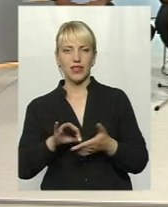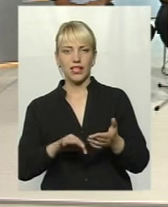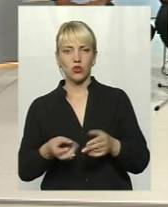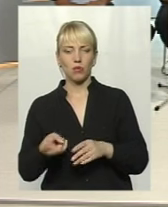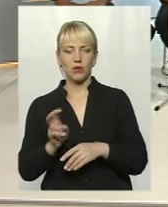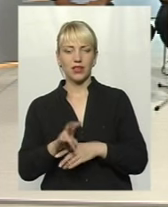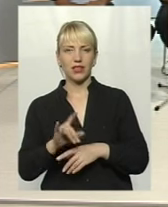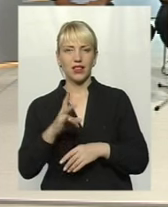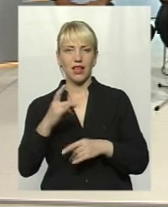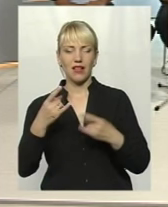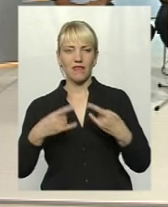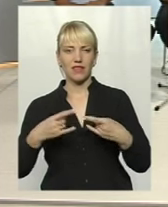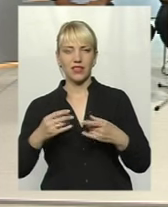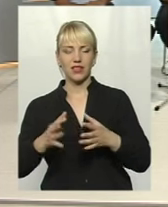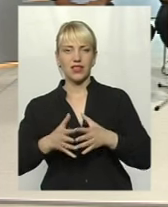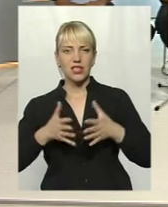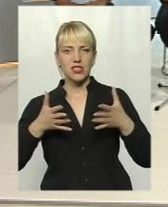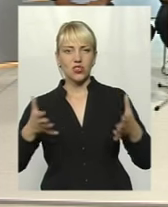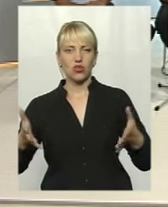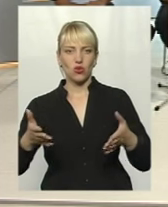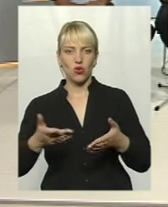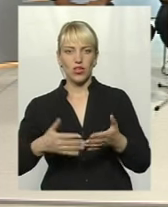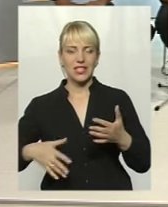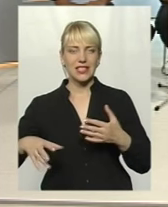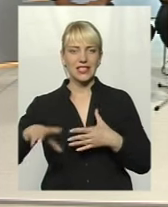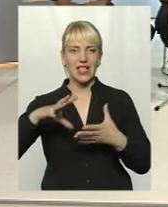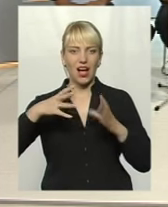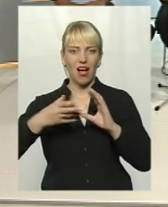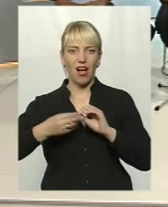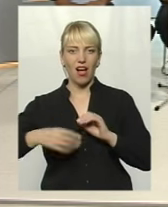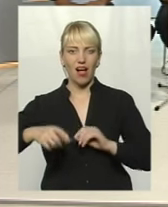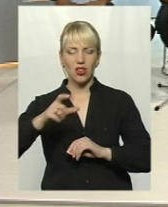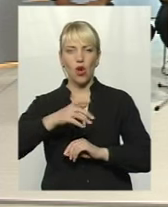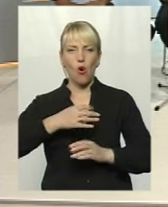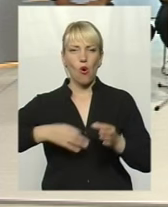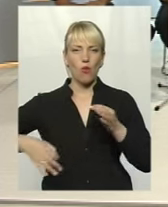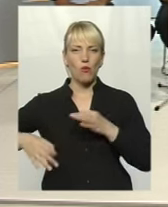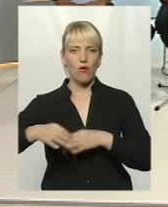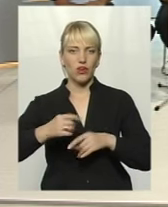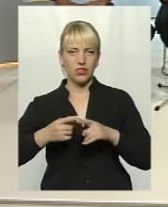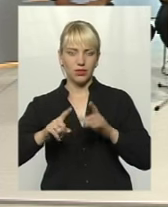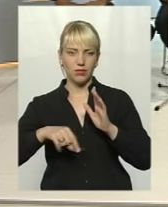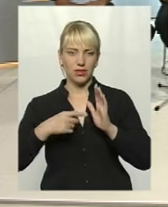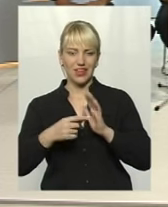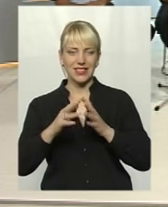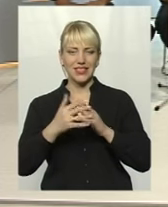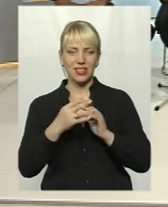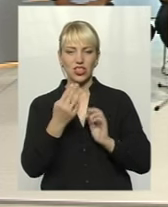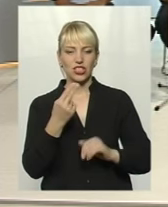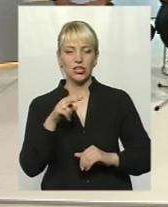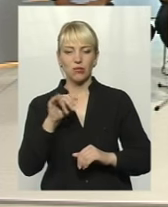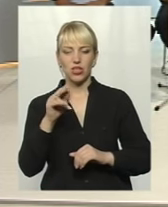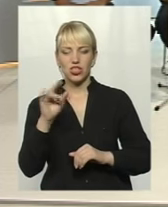на ефір, на широкий загал, говорити про ці всі проблеми в селі Шпиченці? Зрозуміло, вони для вас